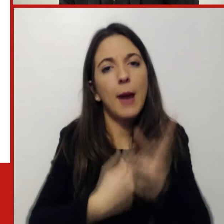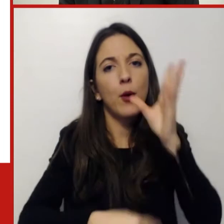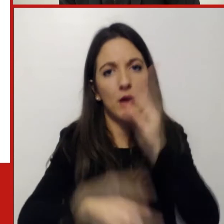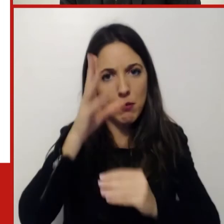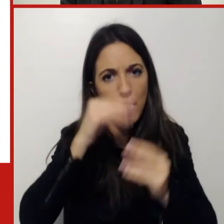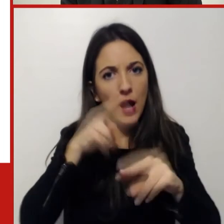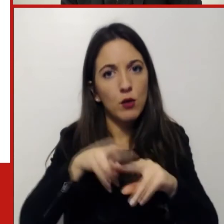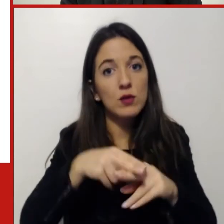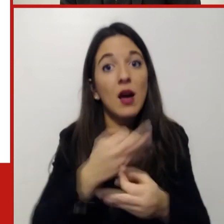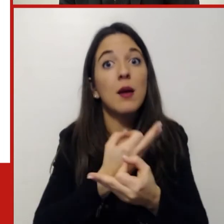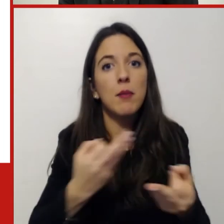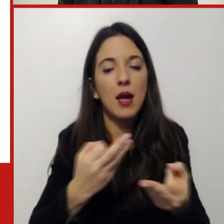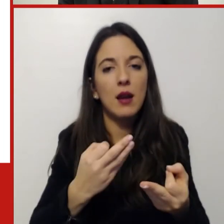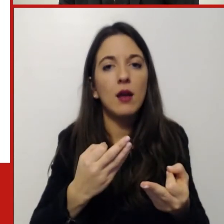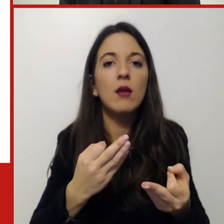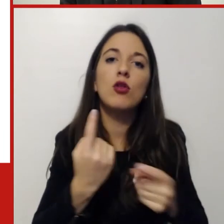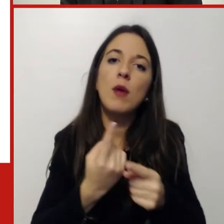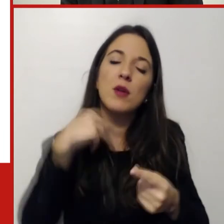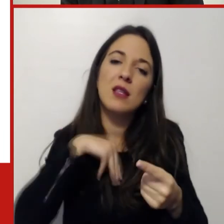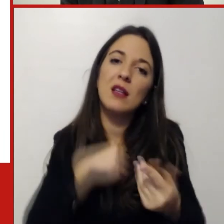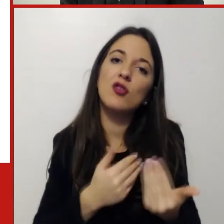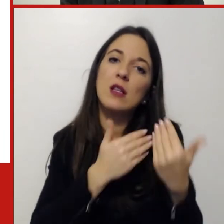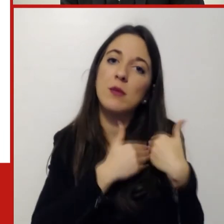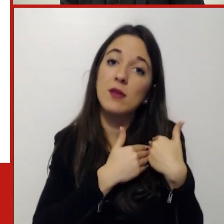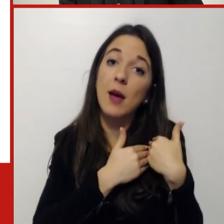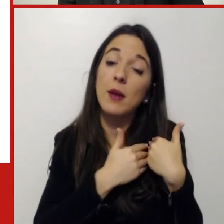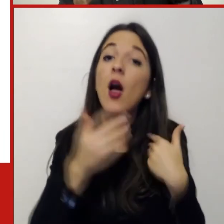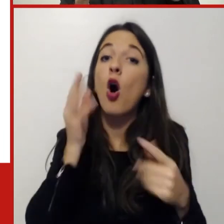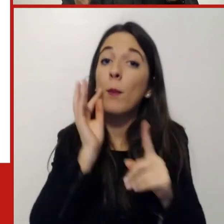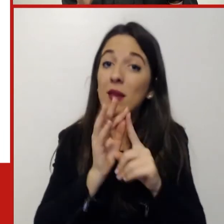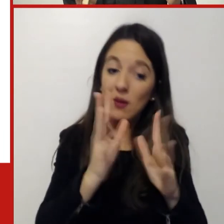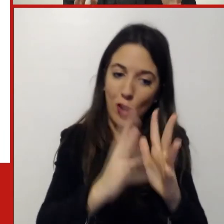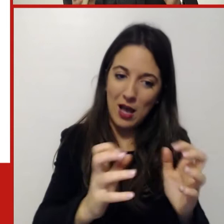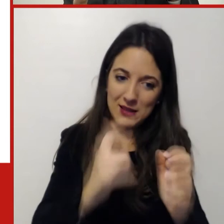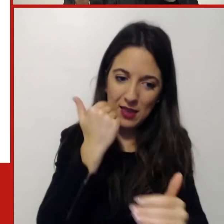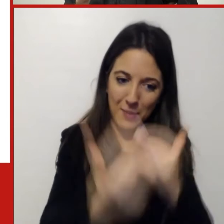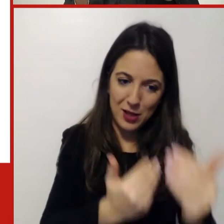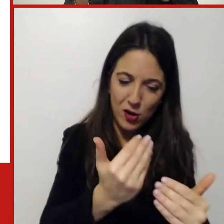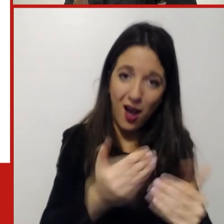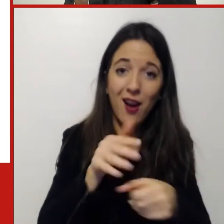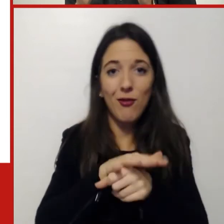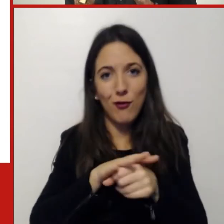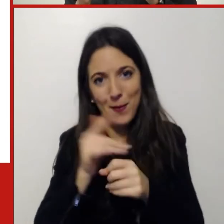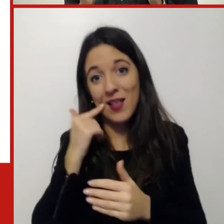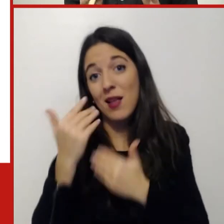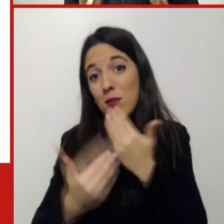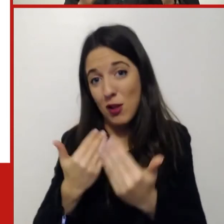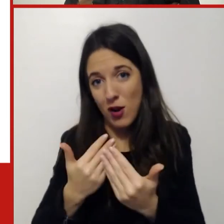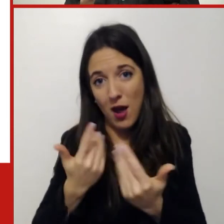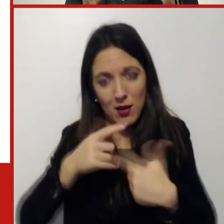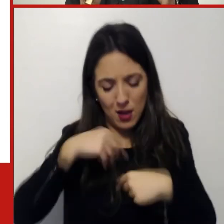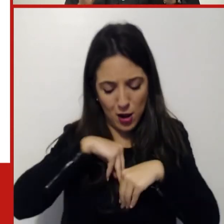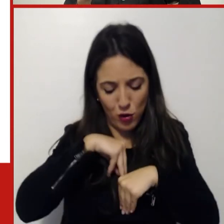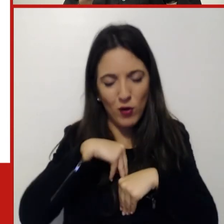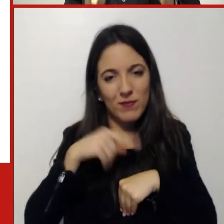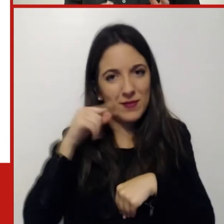per sé per la propria famiglia e per la propria azienda poi sfide per le organizzazioni ci sono almeno sei elementi